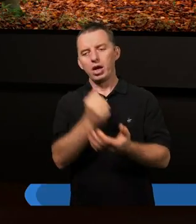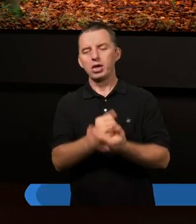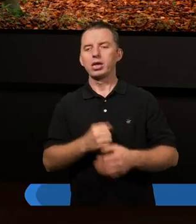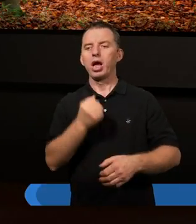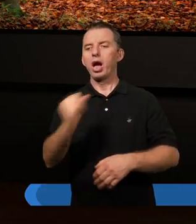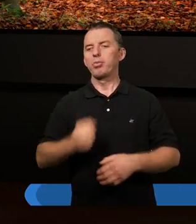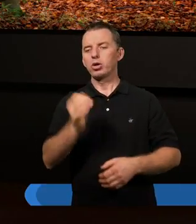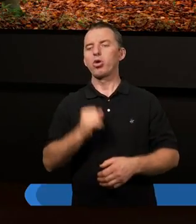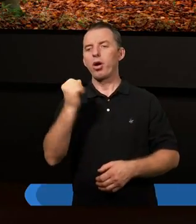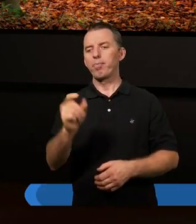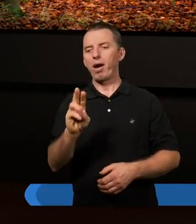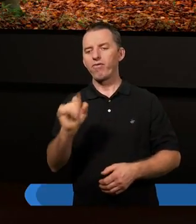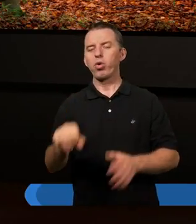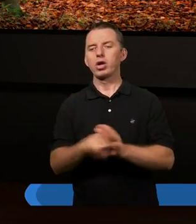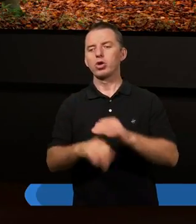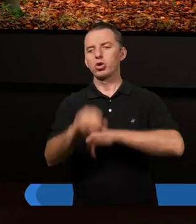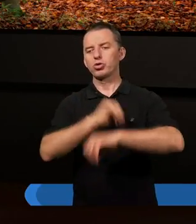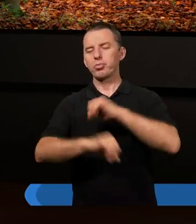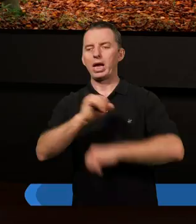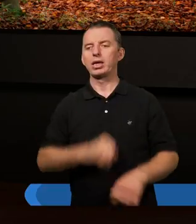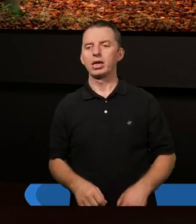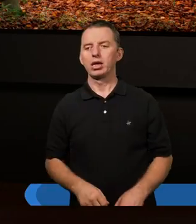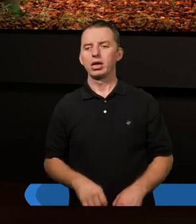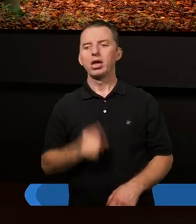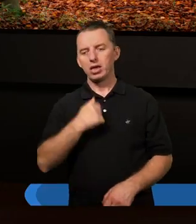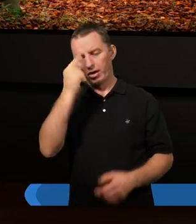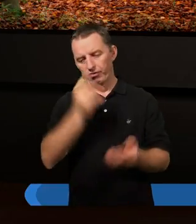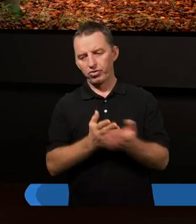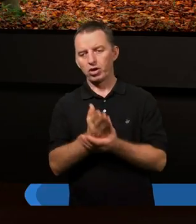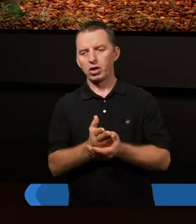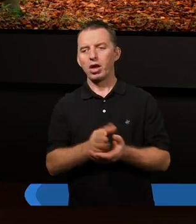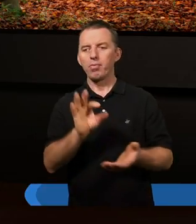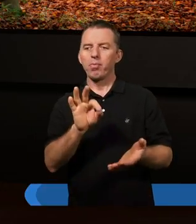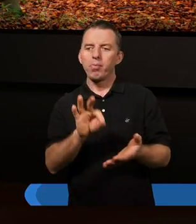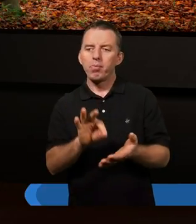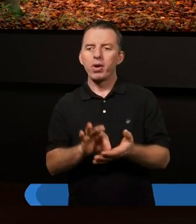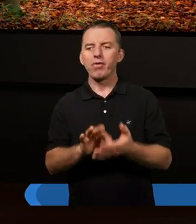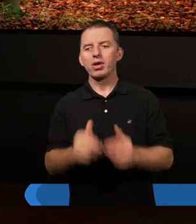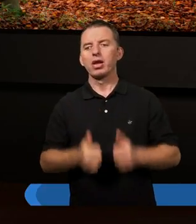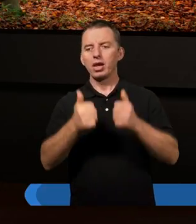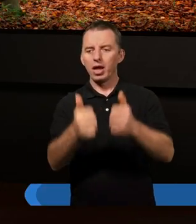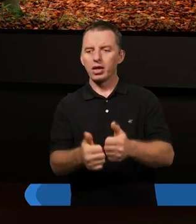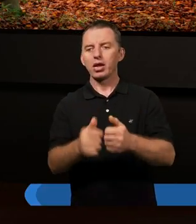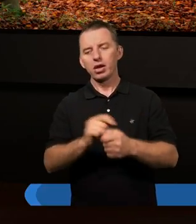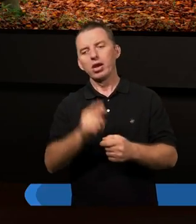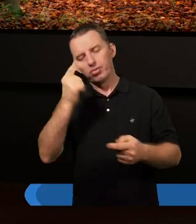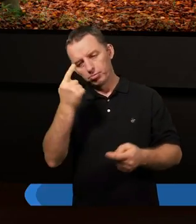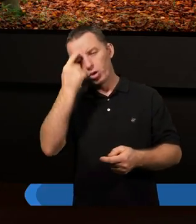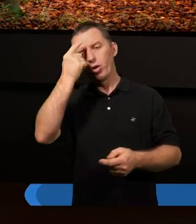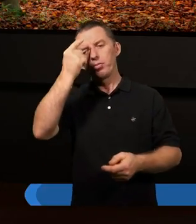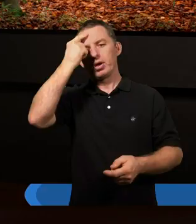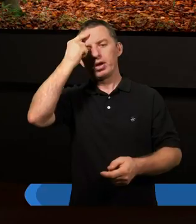apostoła Pawła do Rzymian. Ja wierzę, że z pewną nostalgią wspominamy